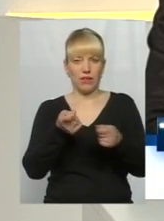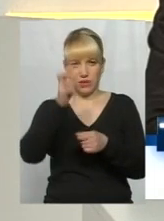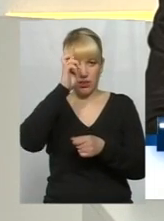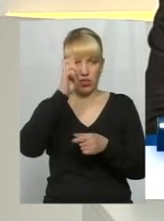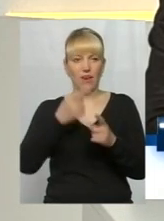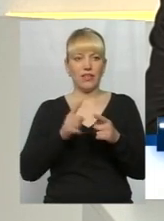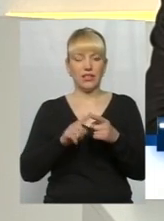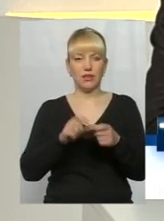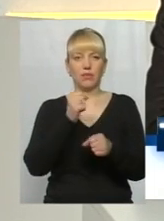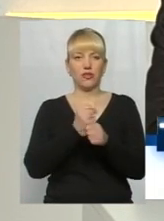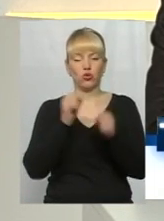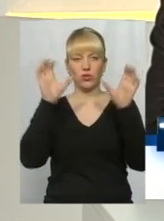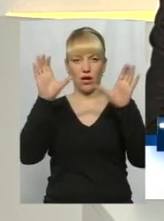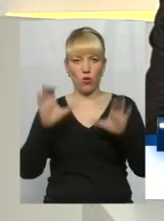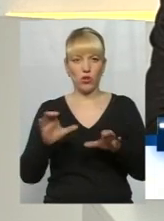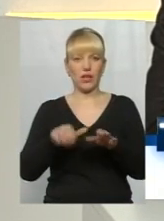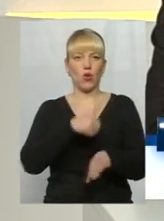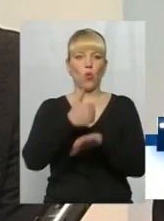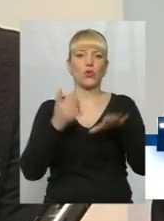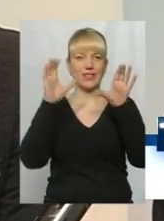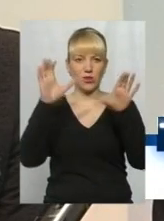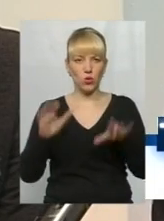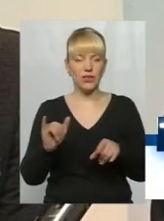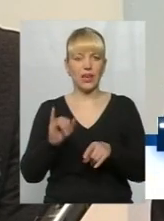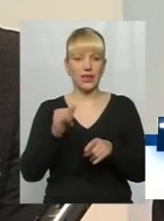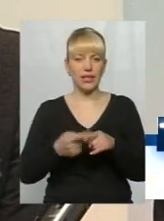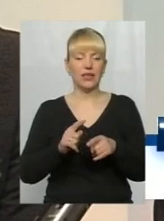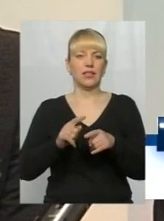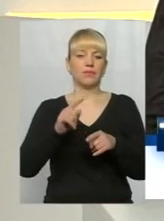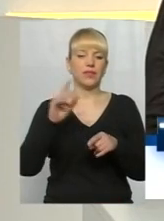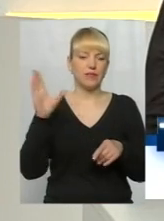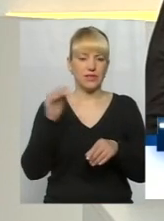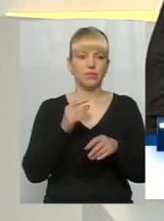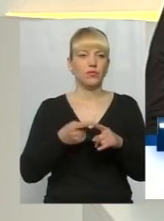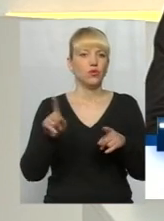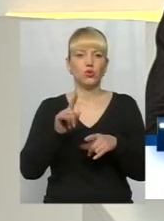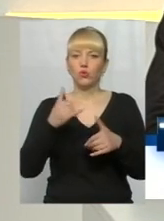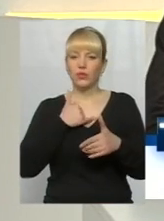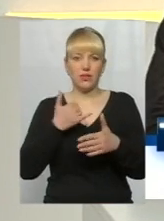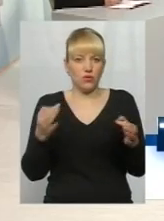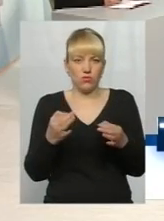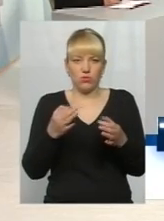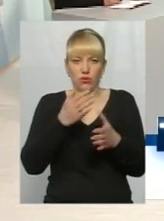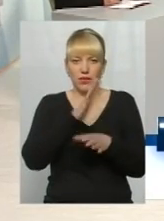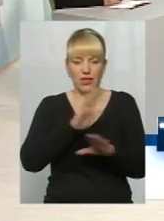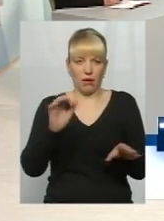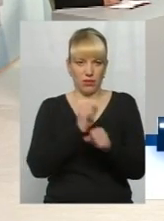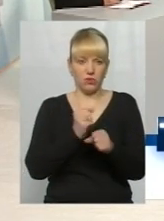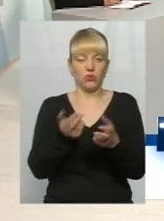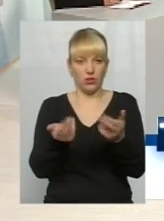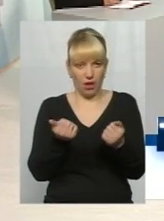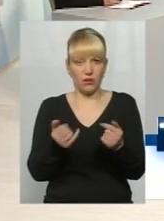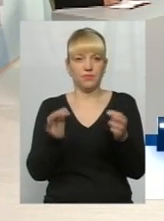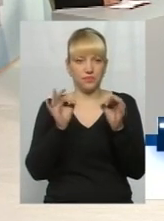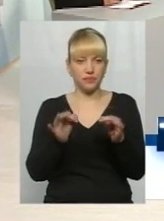вас перебію, власне, працюють закони, Конституція і решти законних актів. Те, що в нас іноді чомусь не працює, так? Саме так.